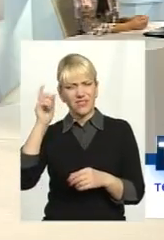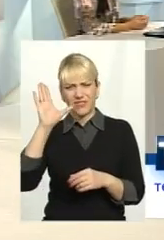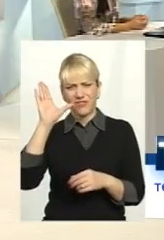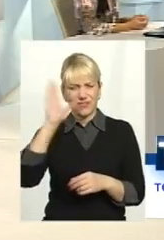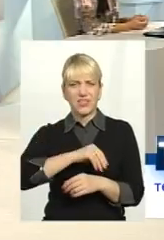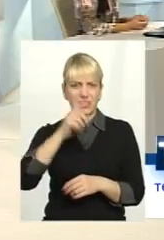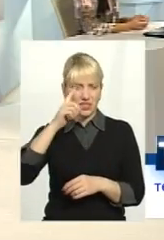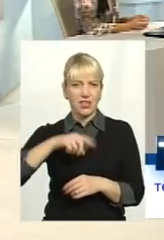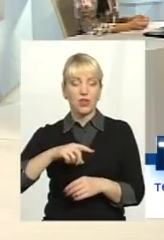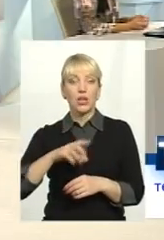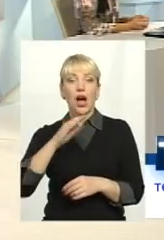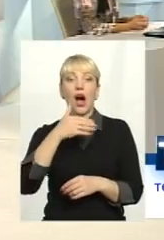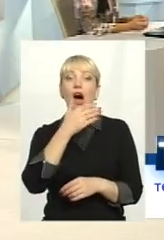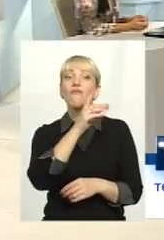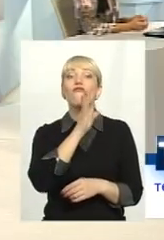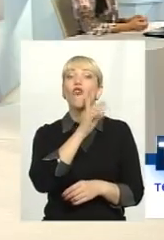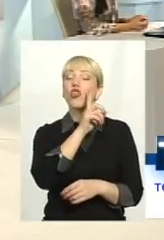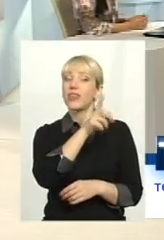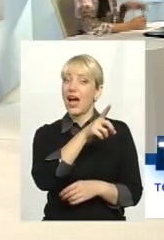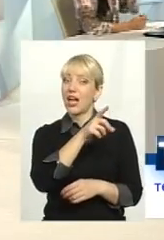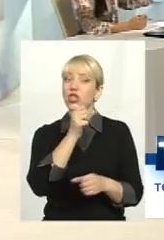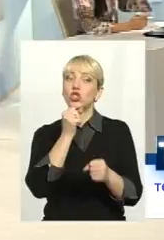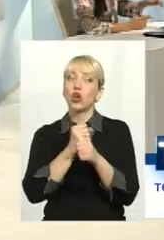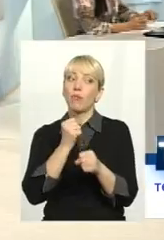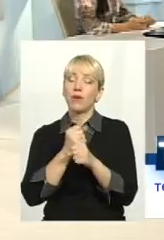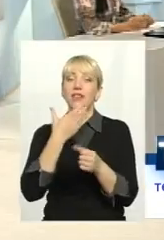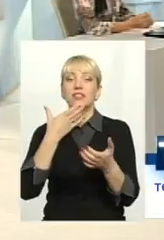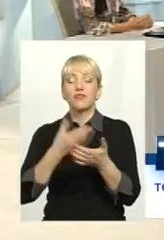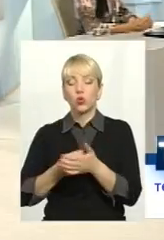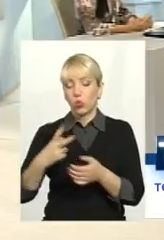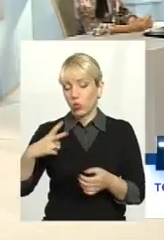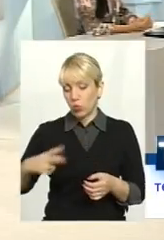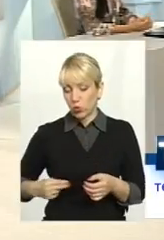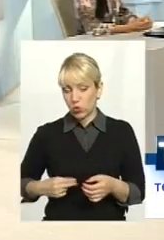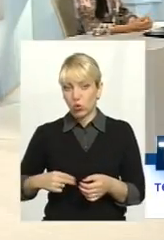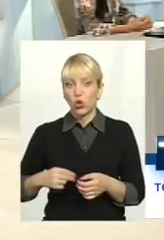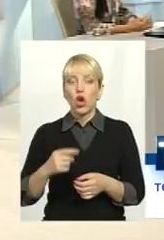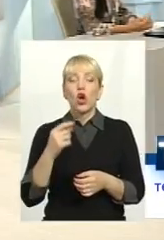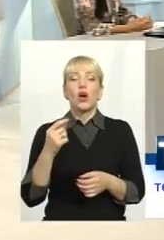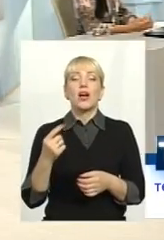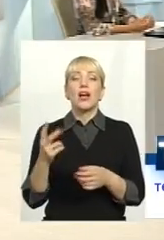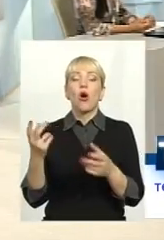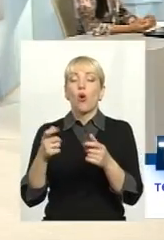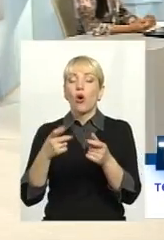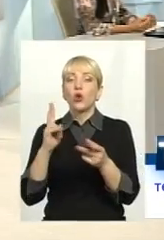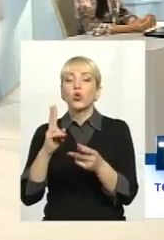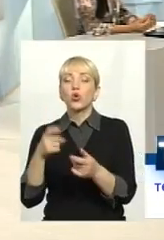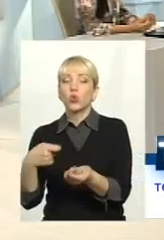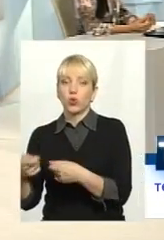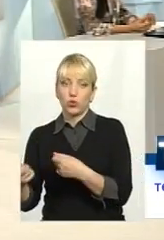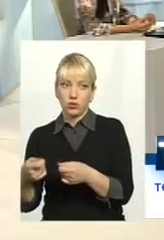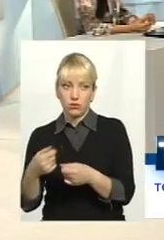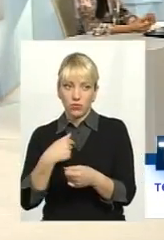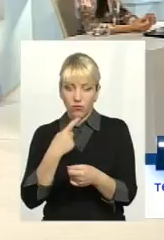А вона зробила свою дочку, компанію, яка торгує. 100% дочка. І вам кажуть, друзі, ми же